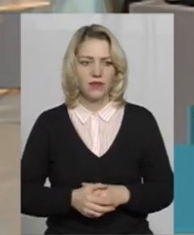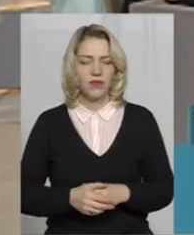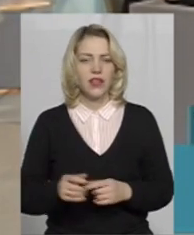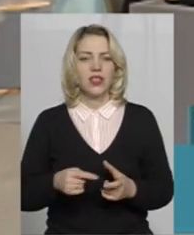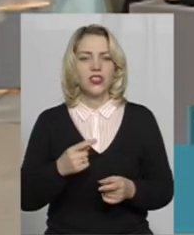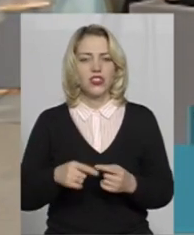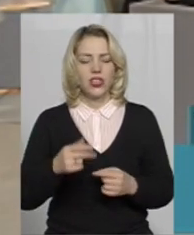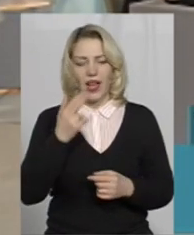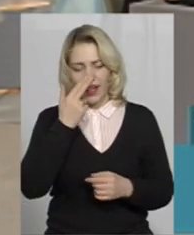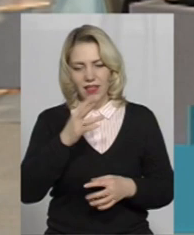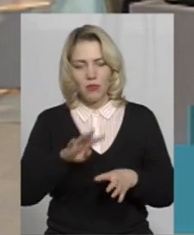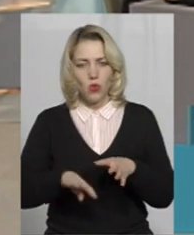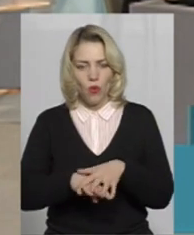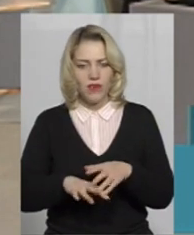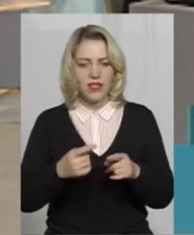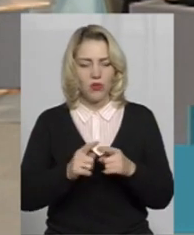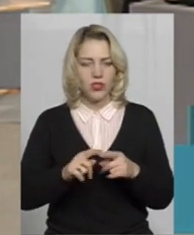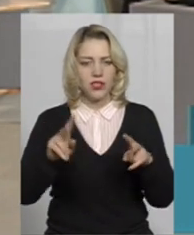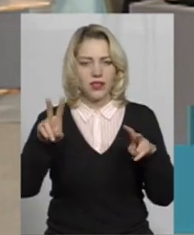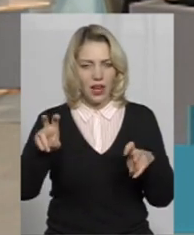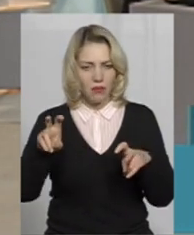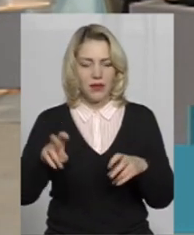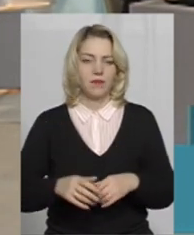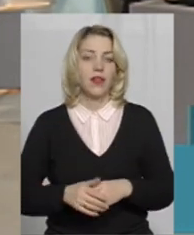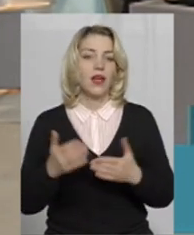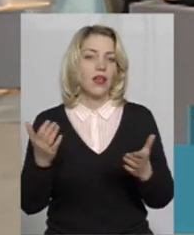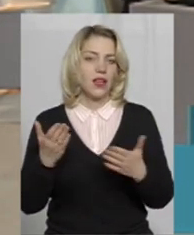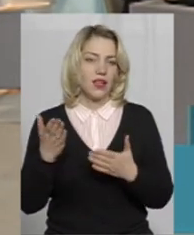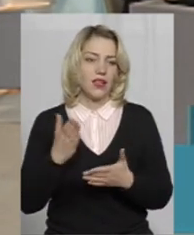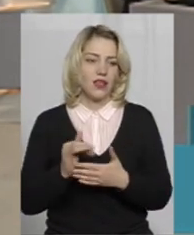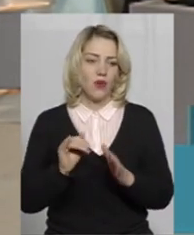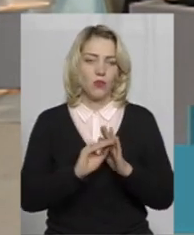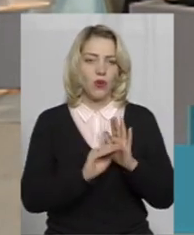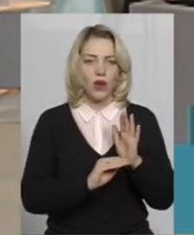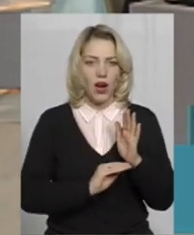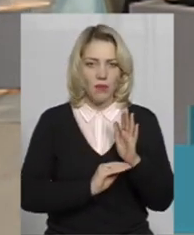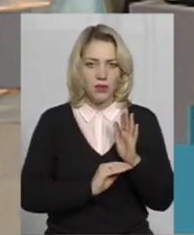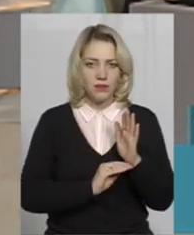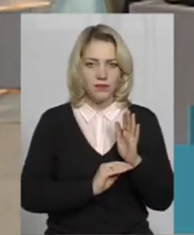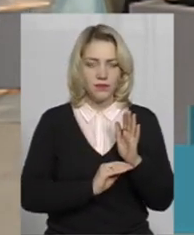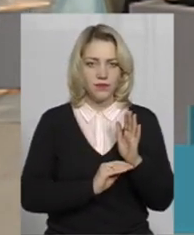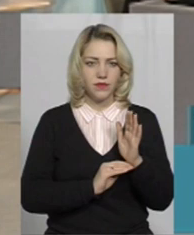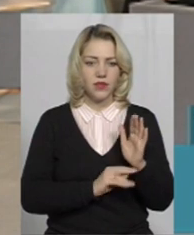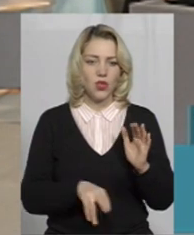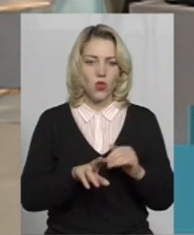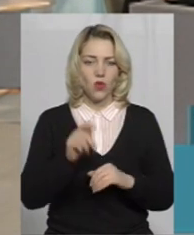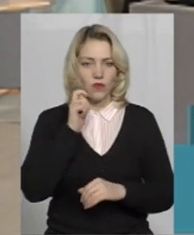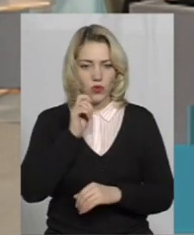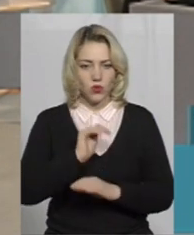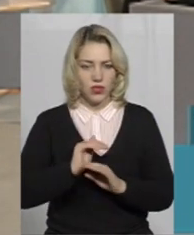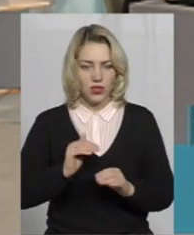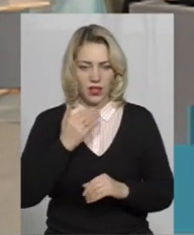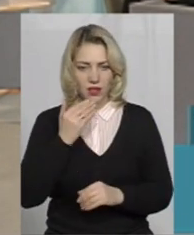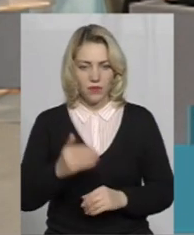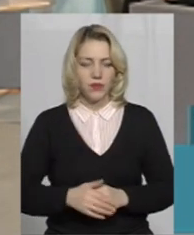Чи адаптовані оті теми, які є у програмі, до віку дітей?